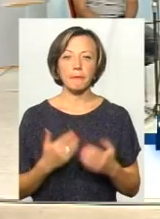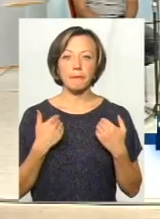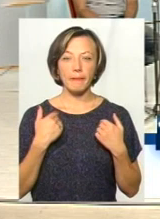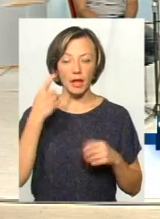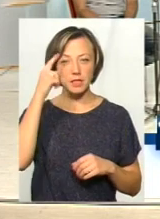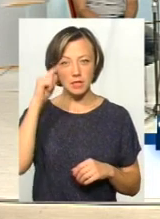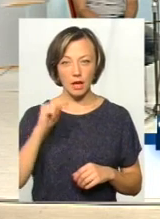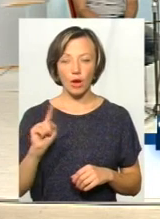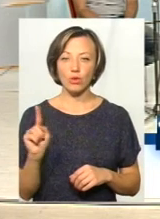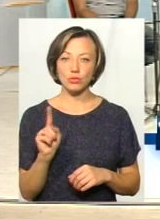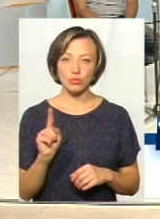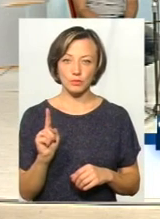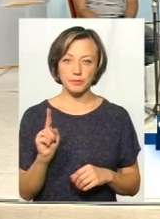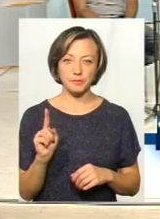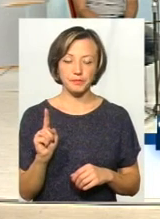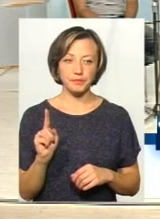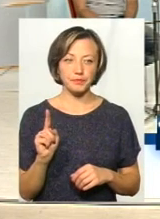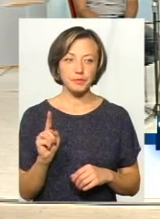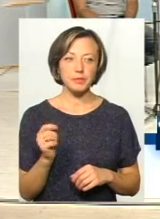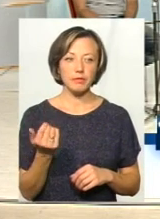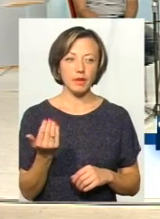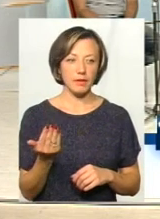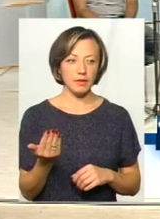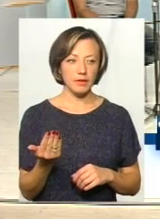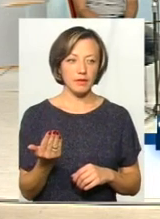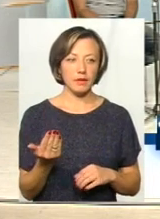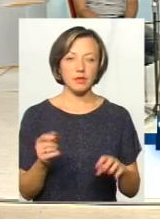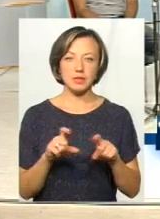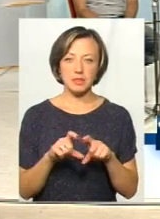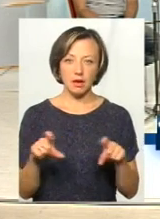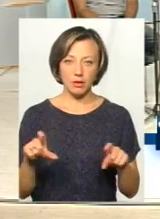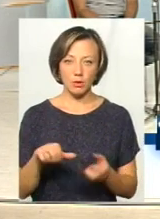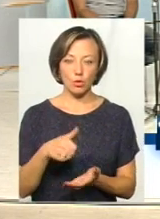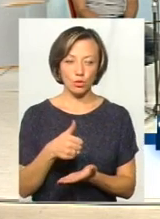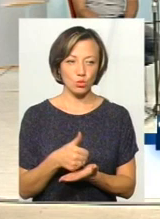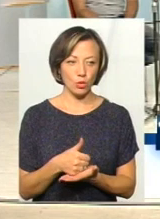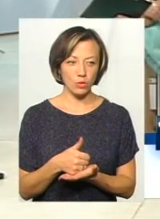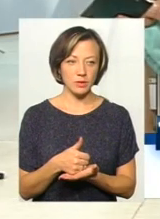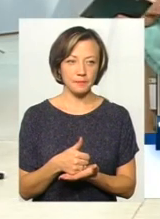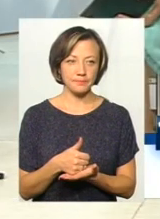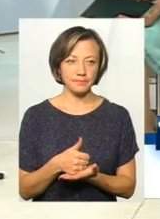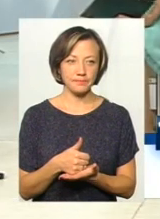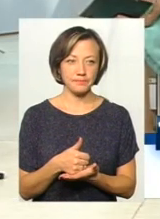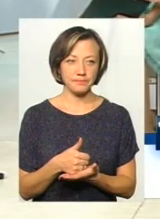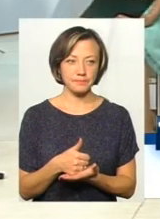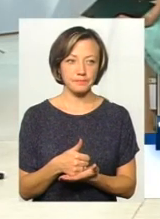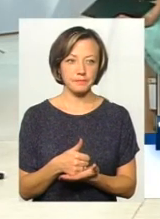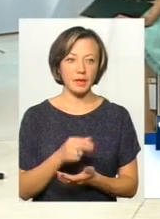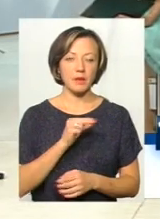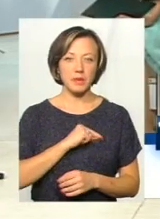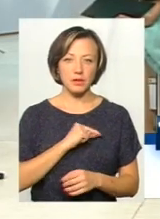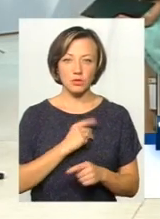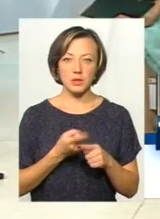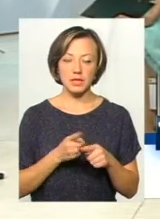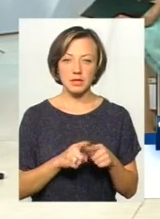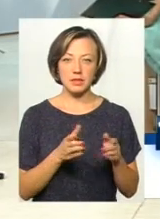що в закладі, який ви очолюєте, працює ця